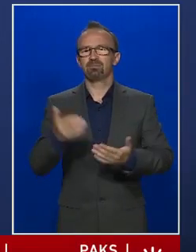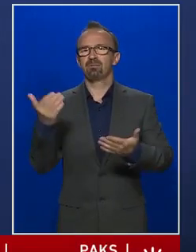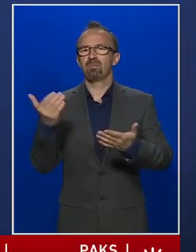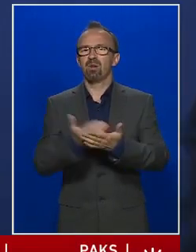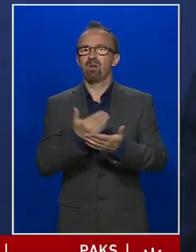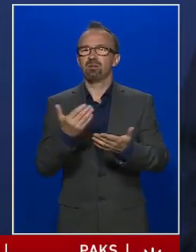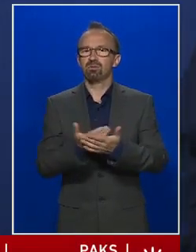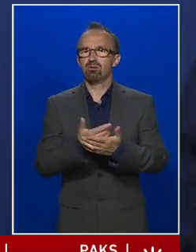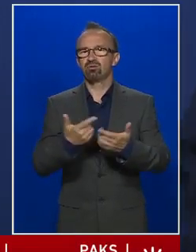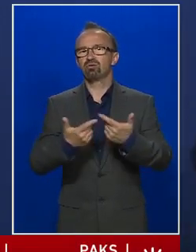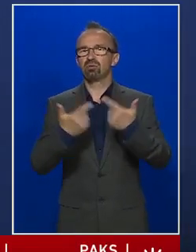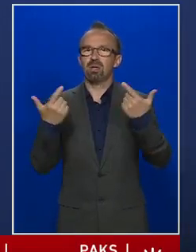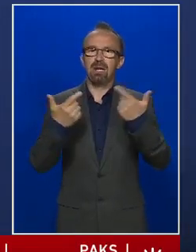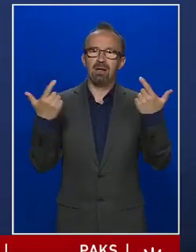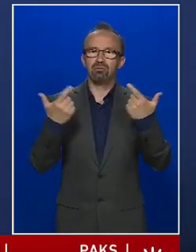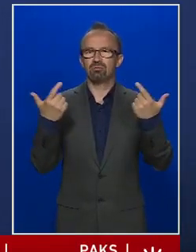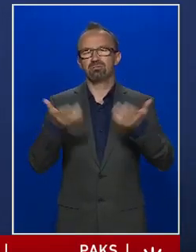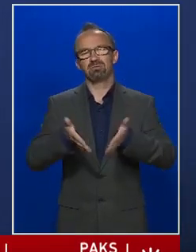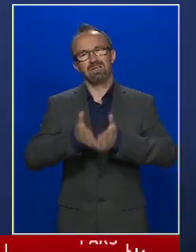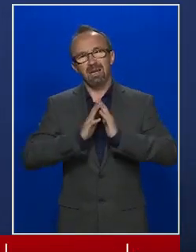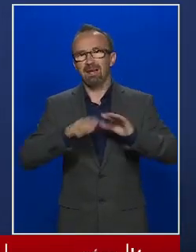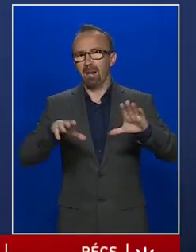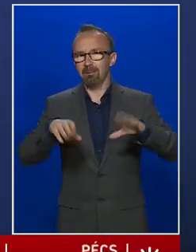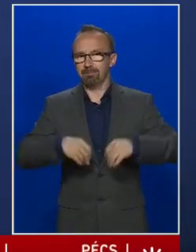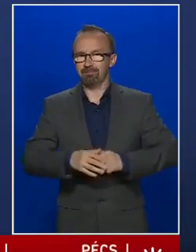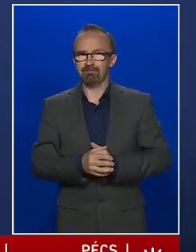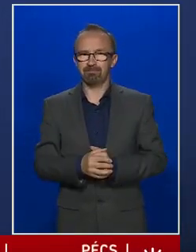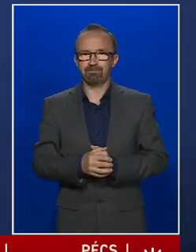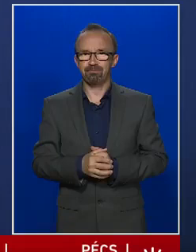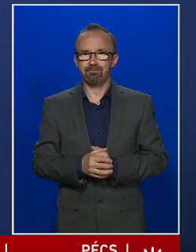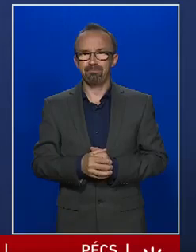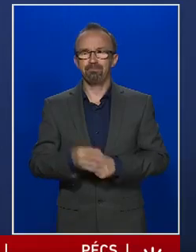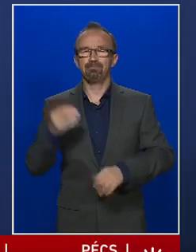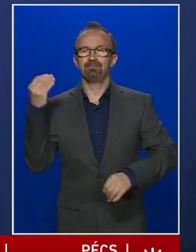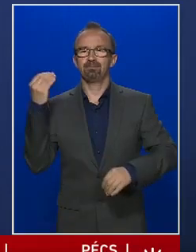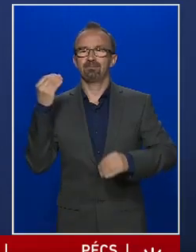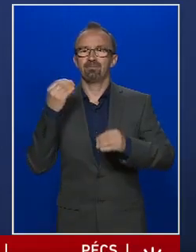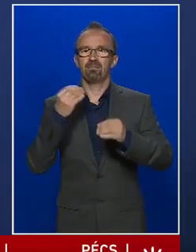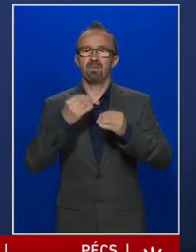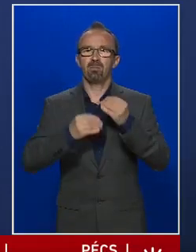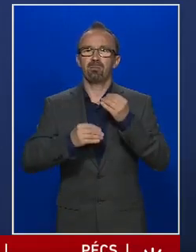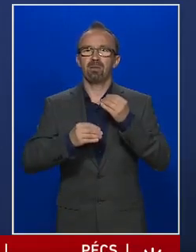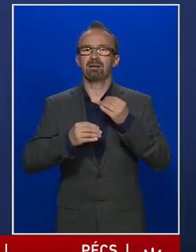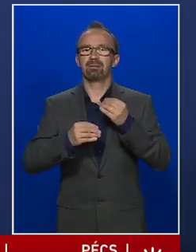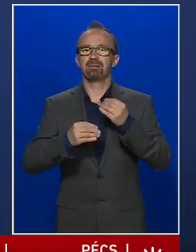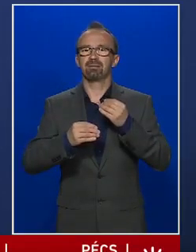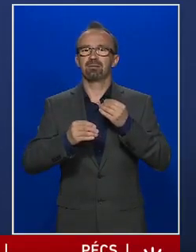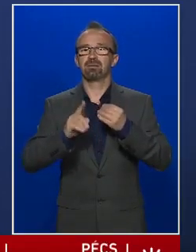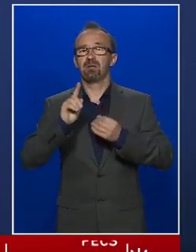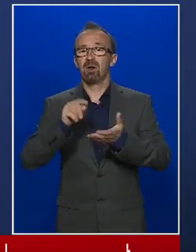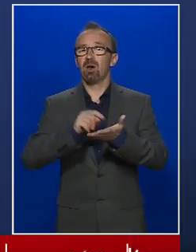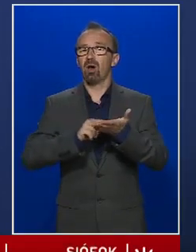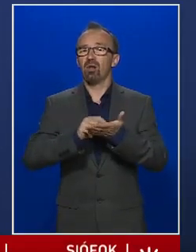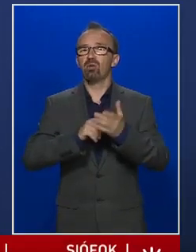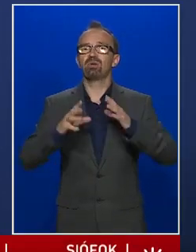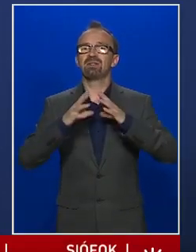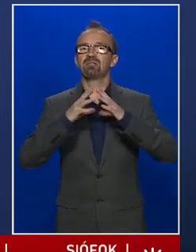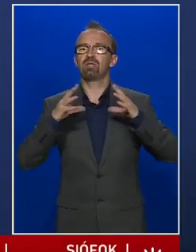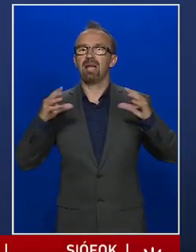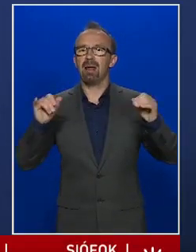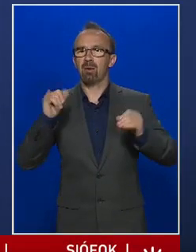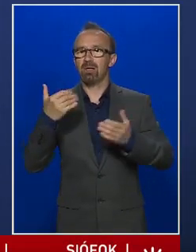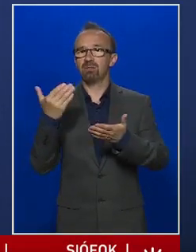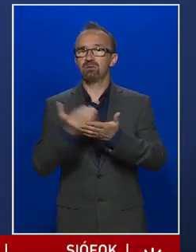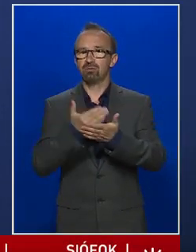Hasznos tanácsokat kérem, hogy fogadják meg, mert amennyiben gyógyszeres terápia is